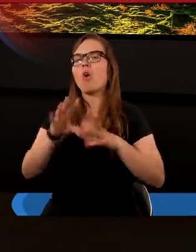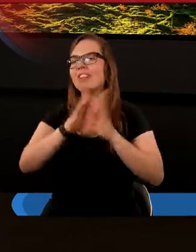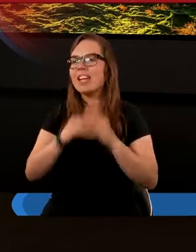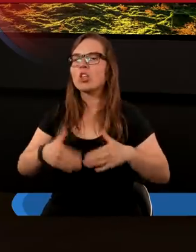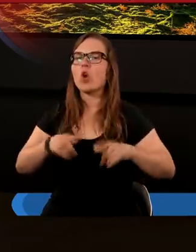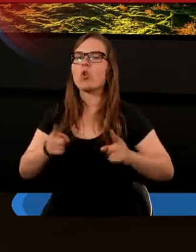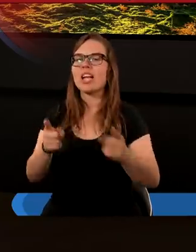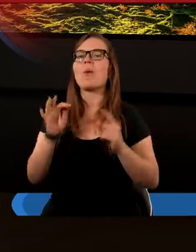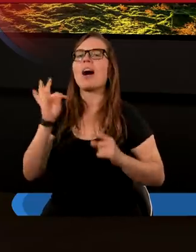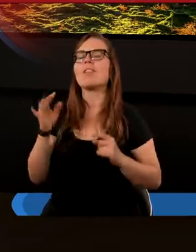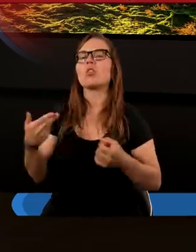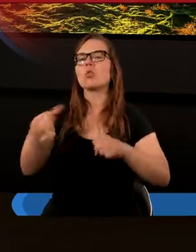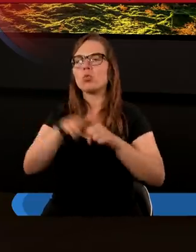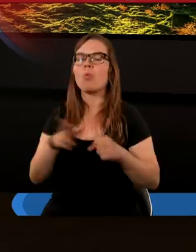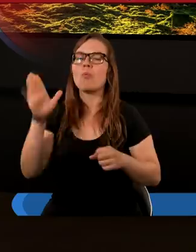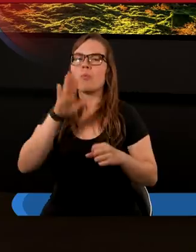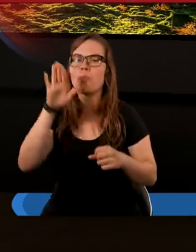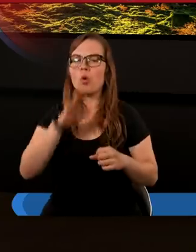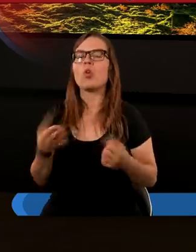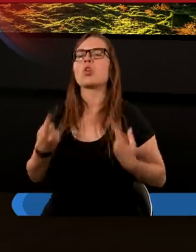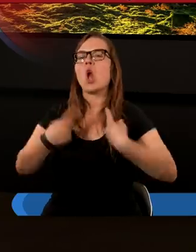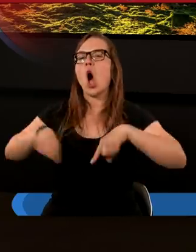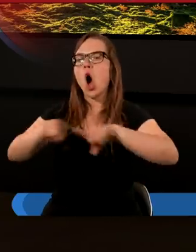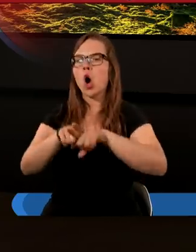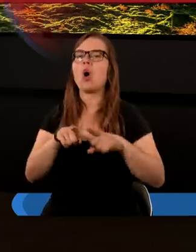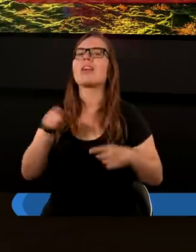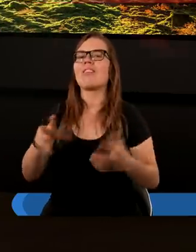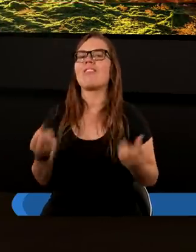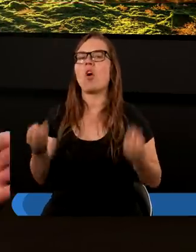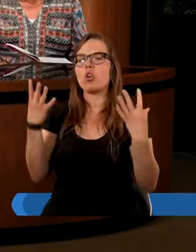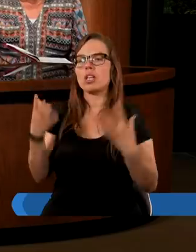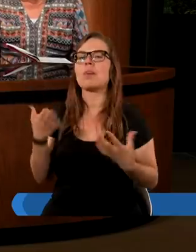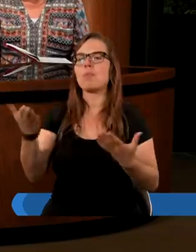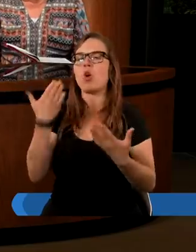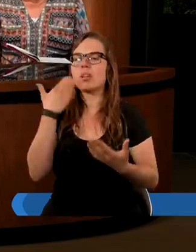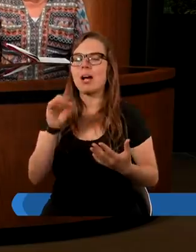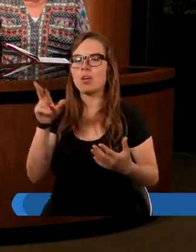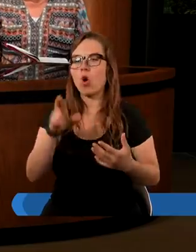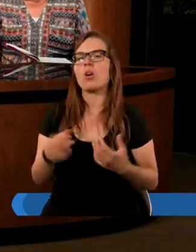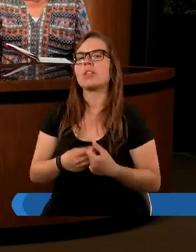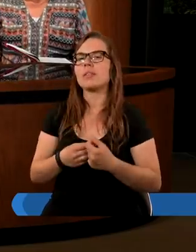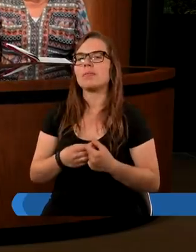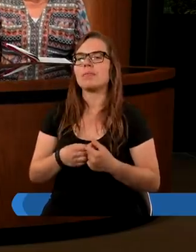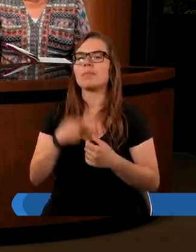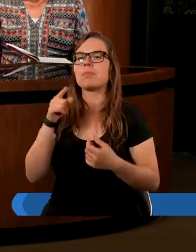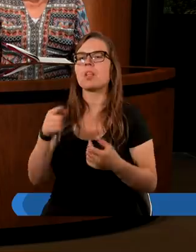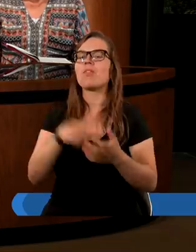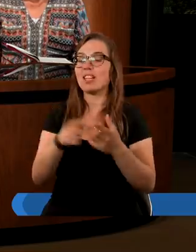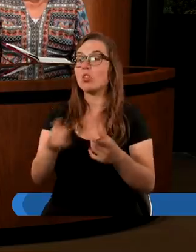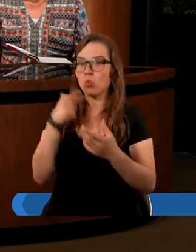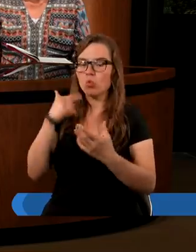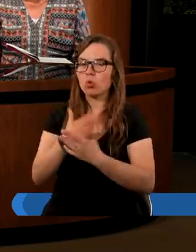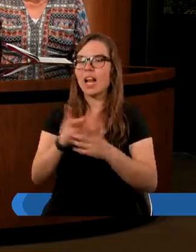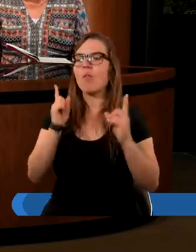dzieła swego, którego Bóg dokonał w stworzeniu. Tak, proszę bardzo, Igor. Krótka uwaga.